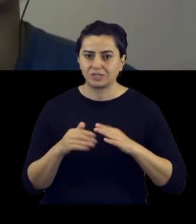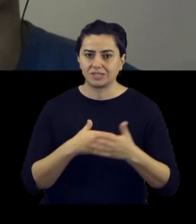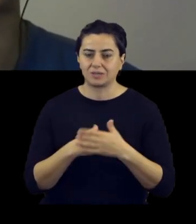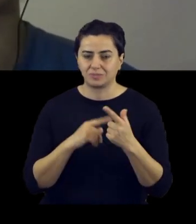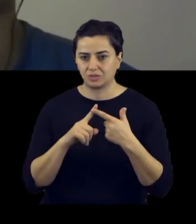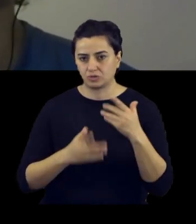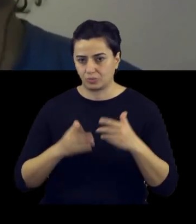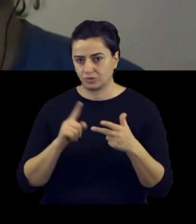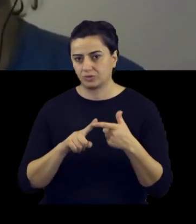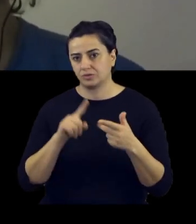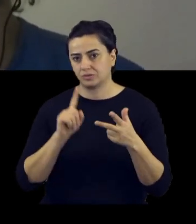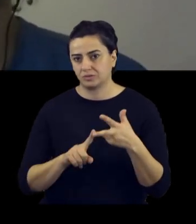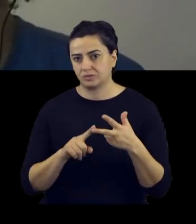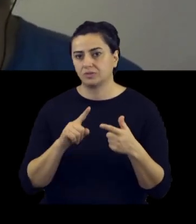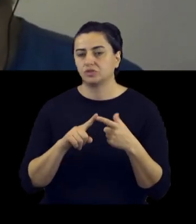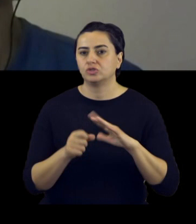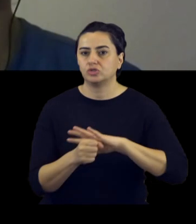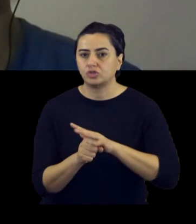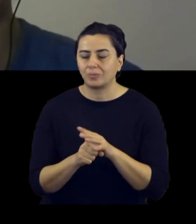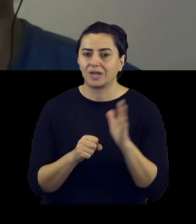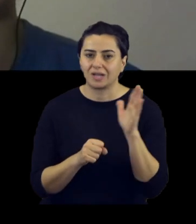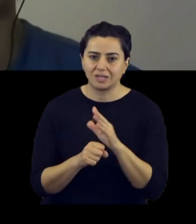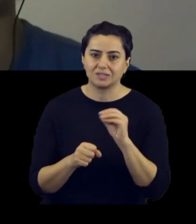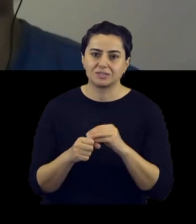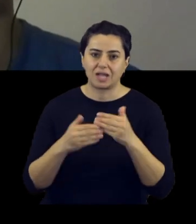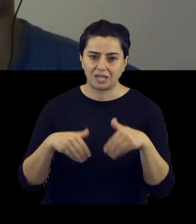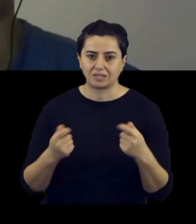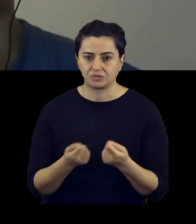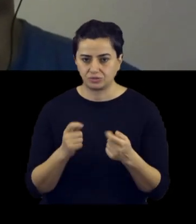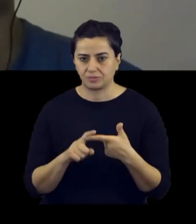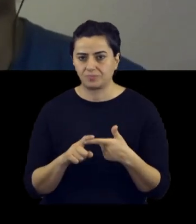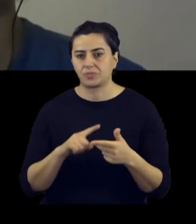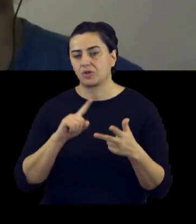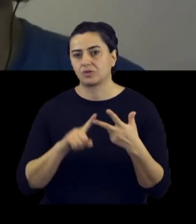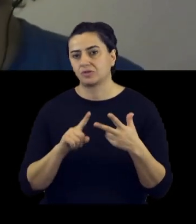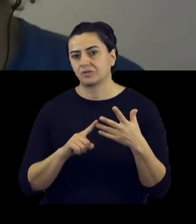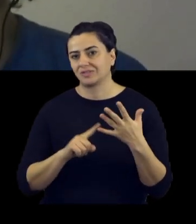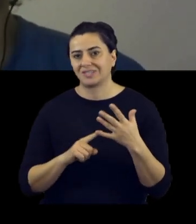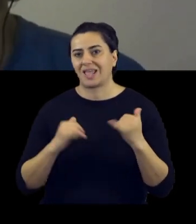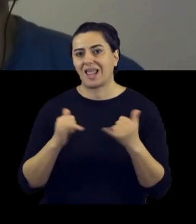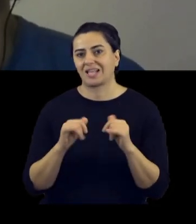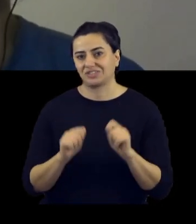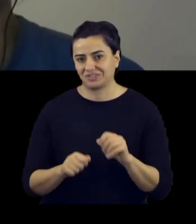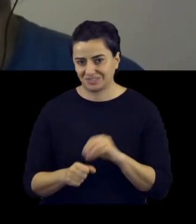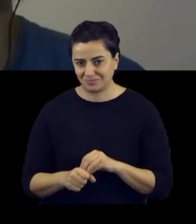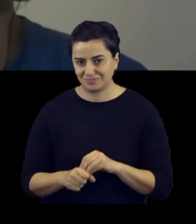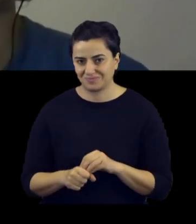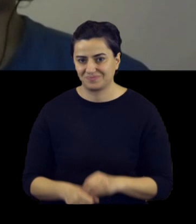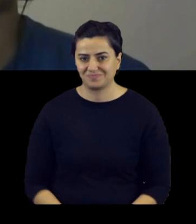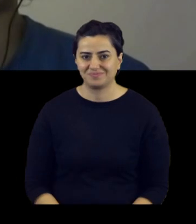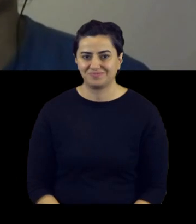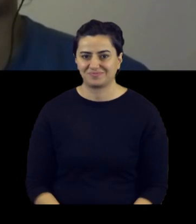yardım edebilecek bir robot. Ayrıca zorbalığı engellemeye de çalışıyor. Öbür robotlarımı da eğlence için yaptım.